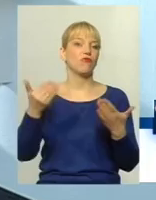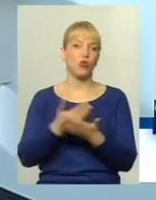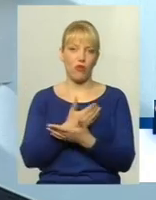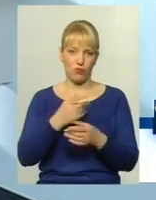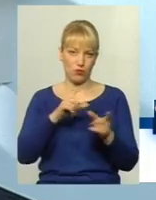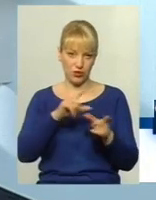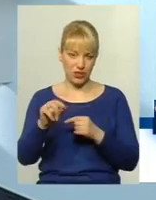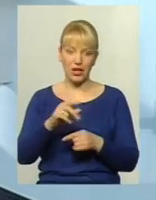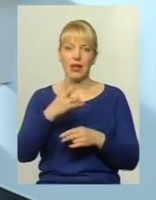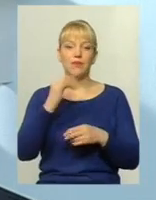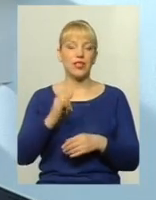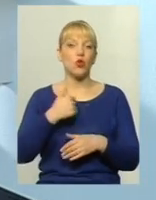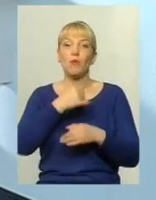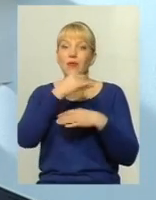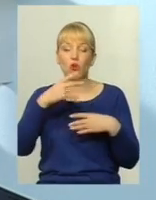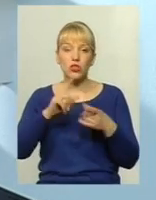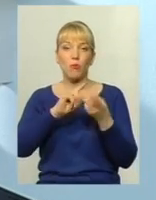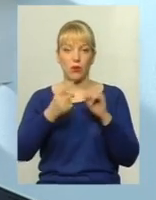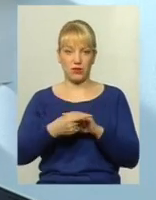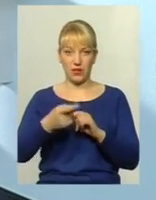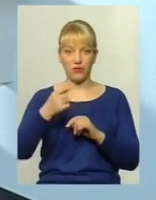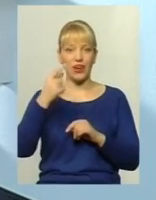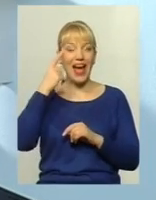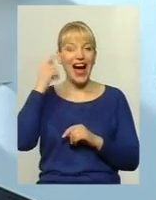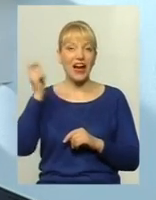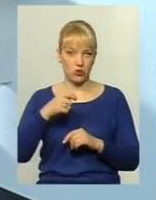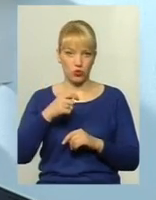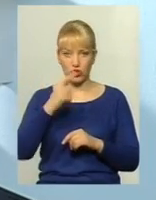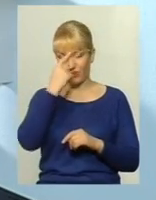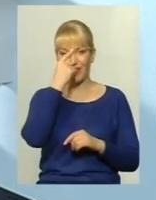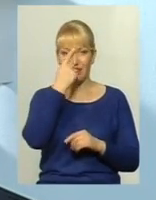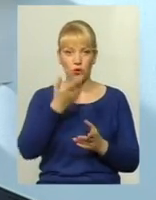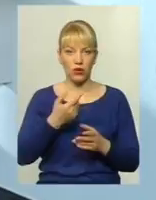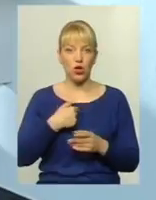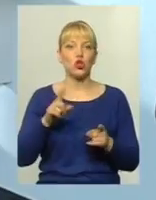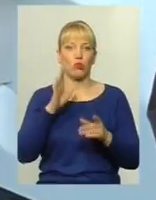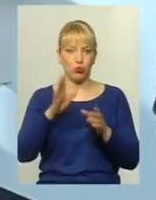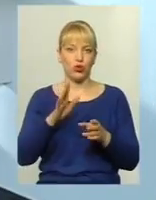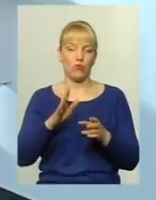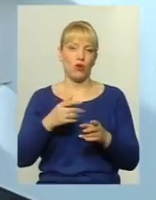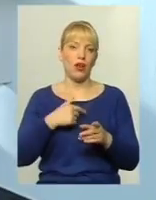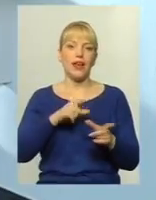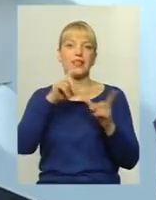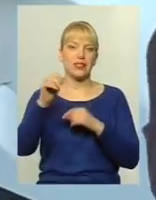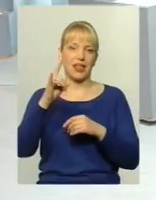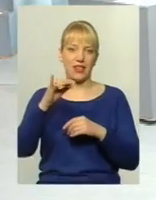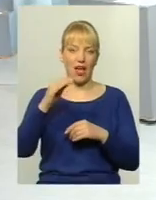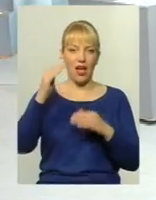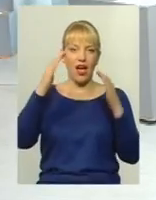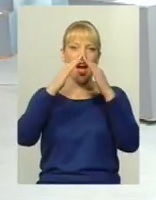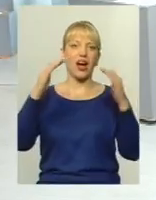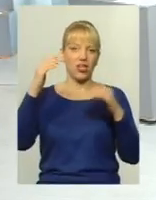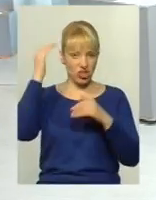ми не повинні перетворитися в Азію, ні в Бангладеш, ні в Індію, що ми повинні їздити на кришах, що одне. От що я думаю. Розумієте, тариф 4